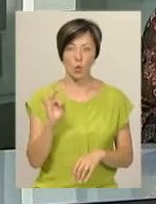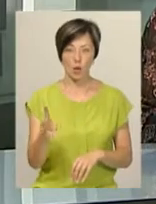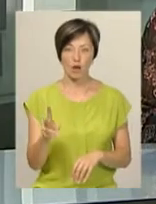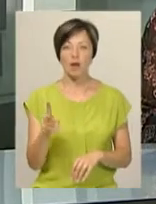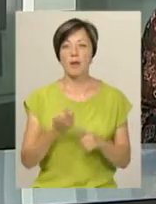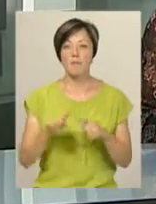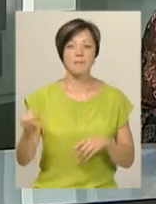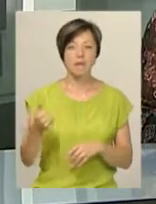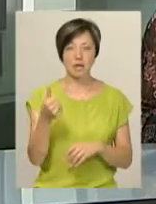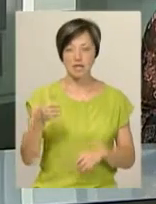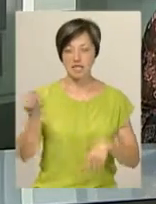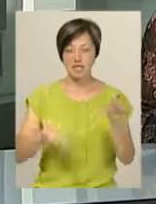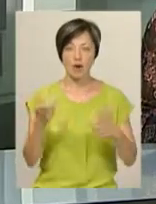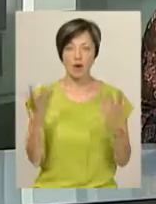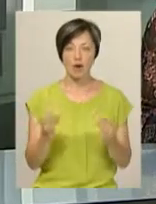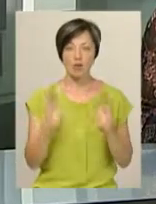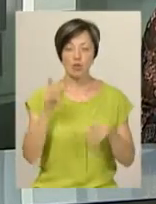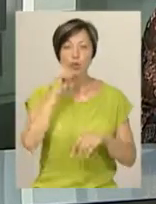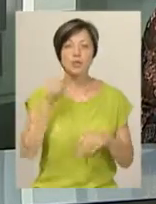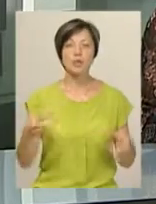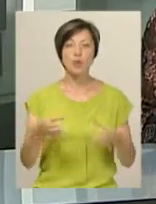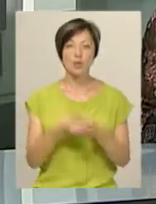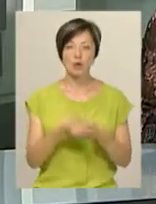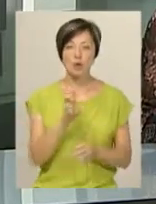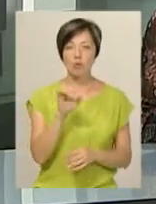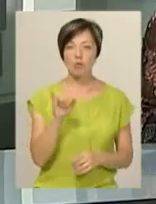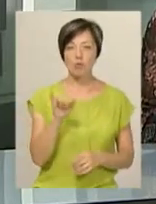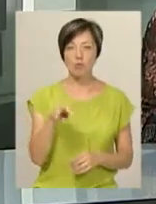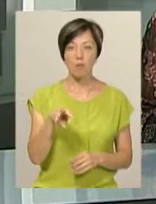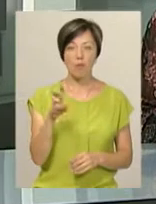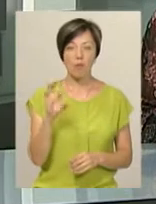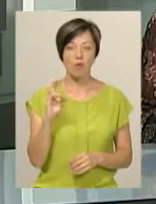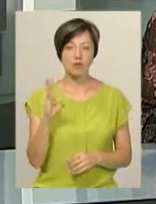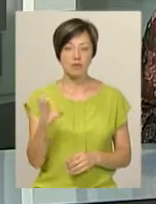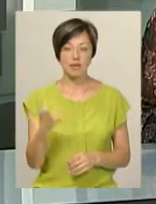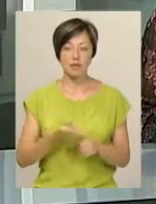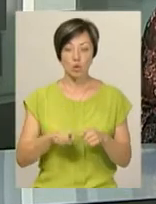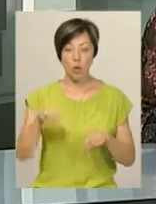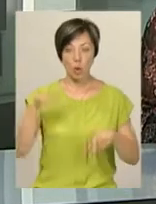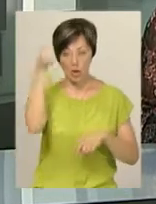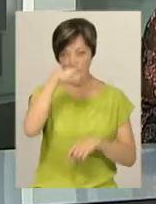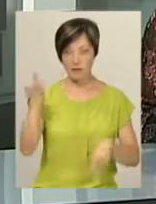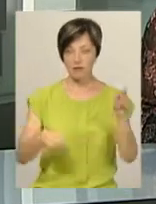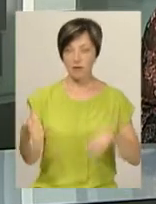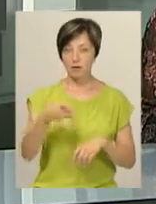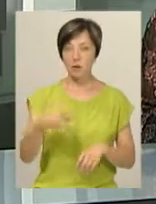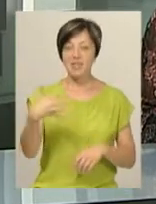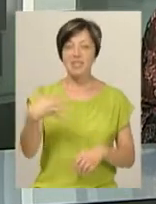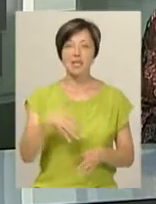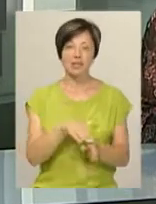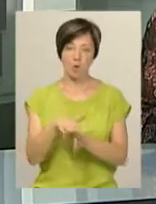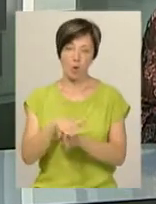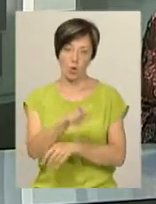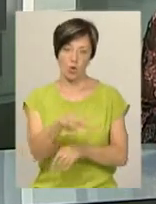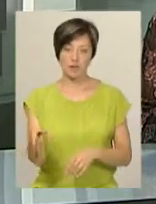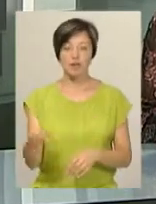Хедлайнером першого фестивального дня стане український гурт «Бумбокс». Загалом у цьогорічній республіці візьміть участь 50 виконавців.